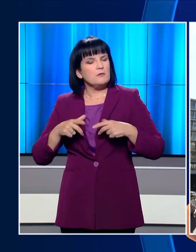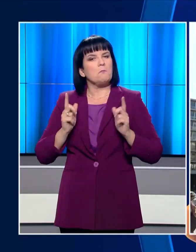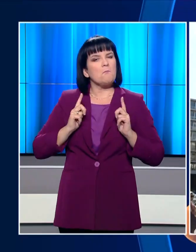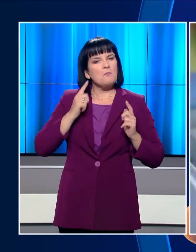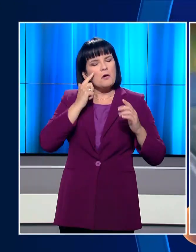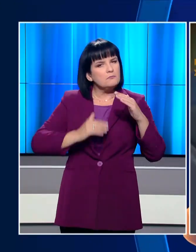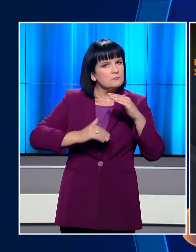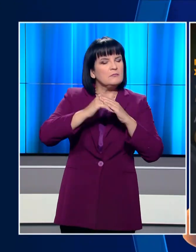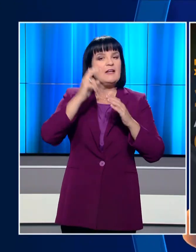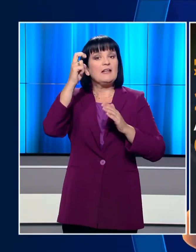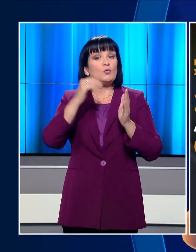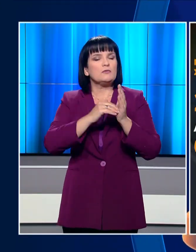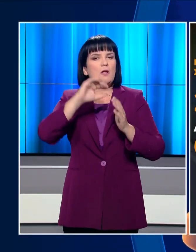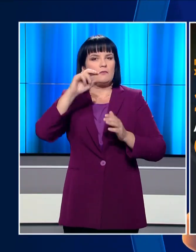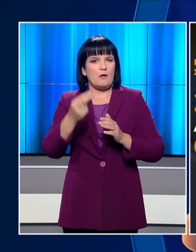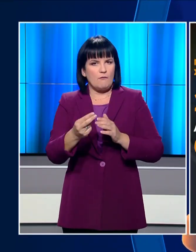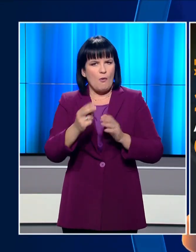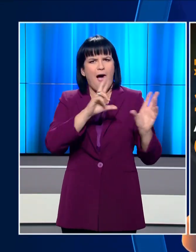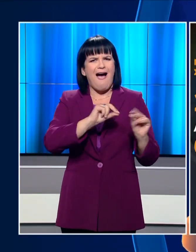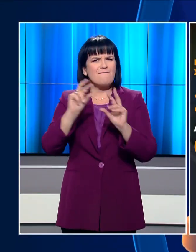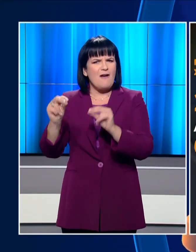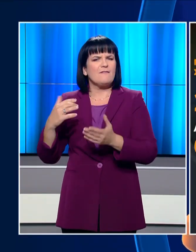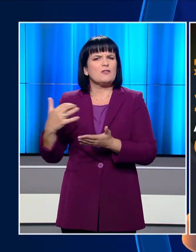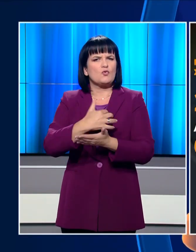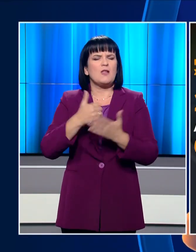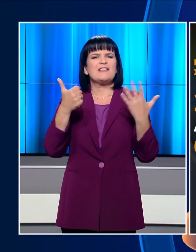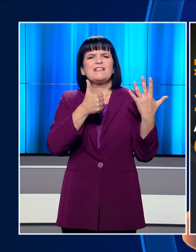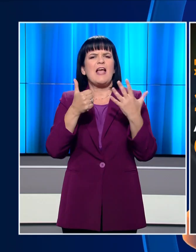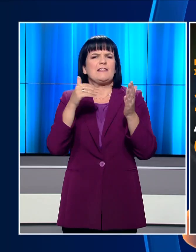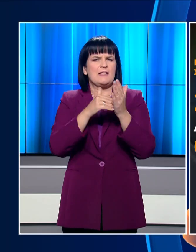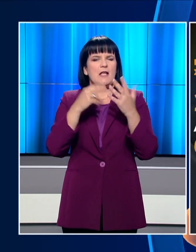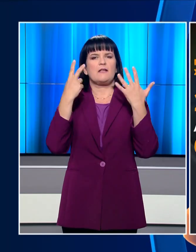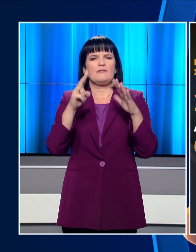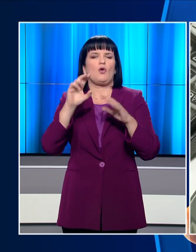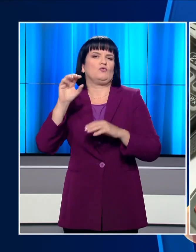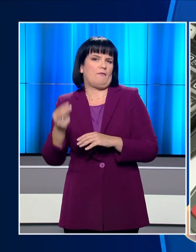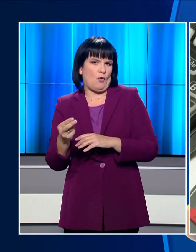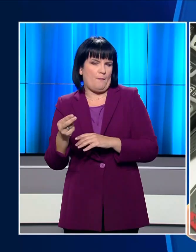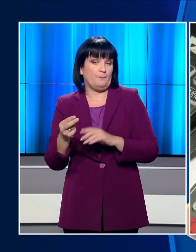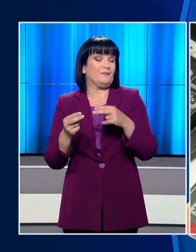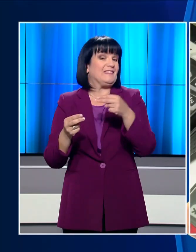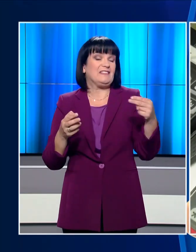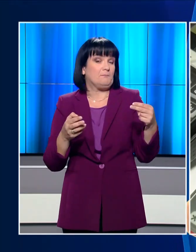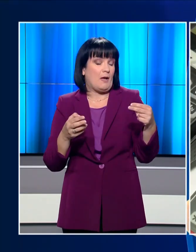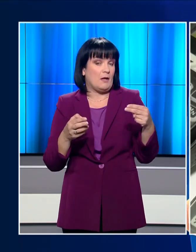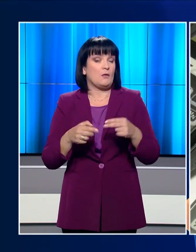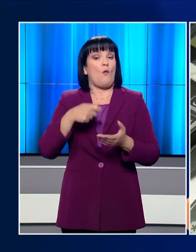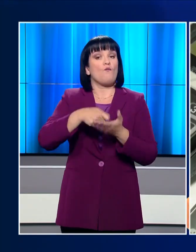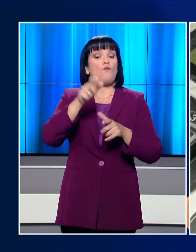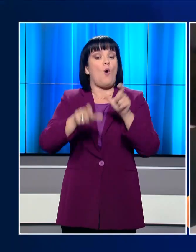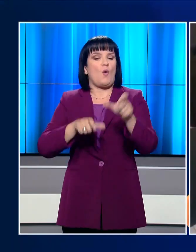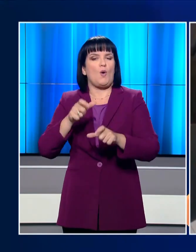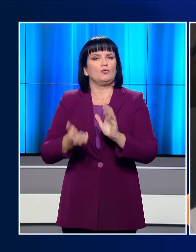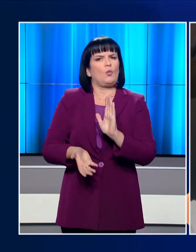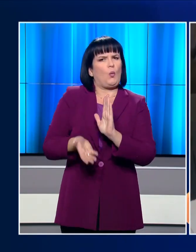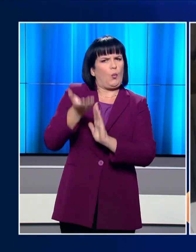βάλει πλαφών στις 20.000 ευρώ που αντιστοιχεί σε εισόδημα 66.700 ευρώ. Αυτό σημαίνει ότι οι φορολογούμενοι με